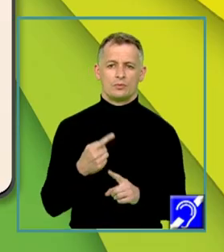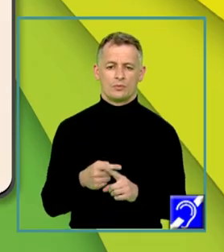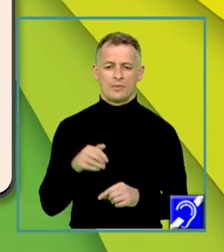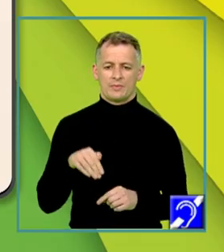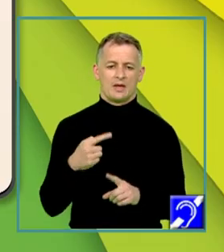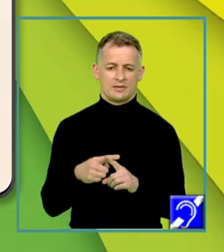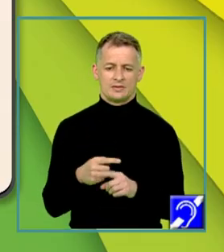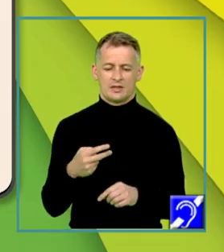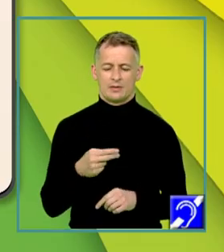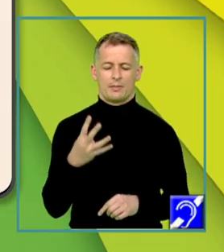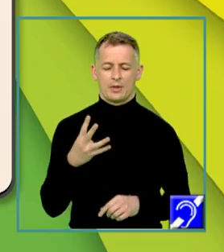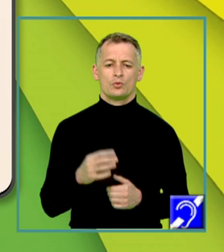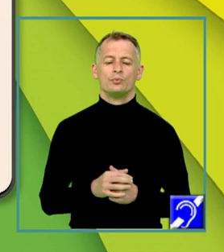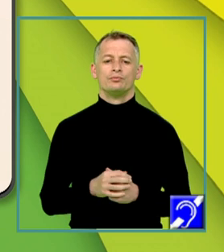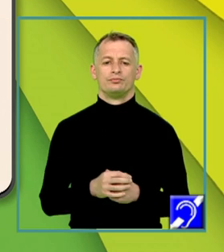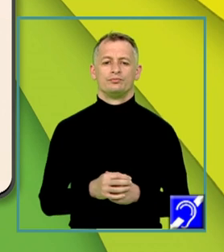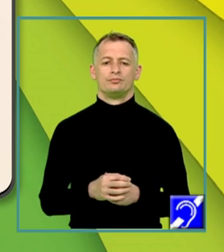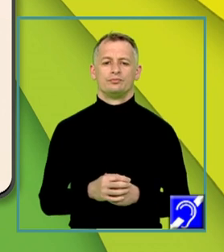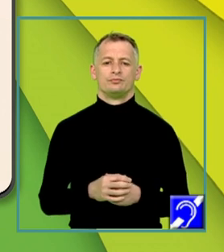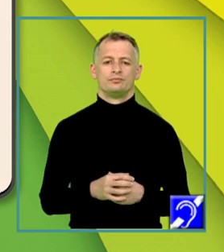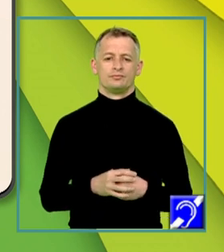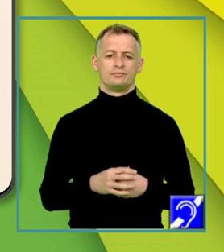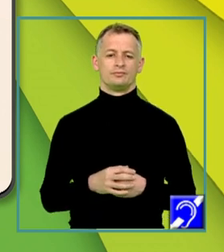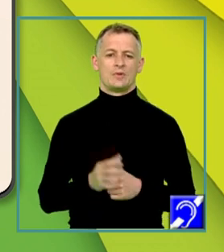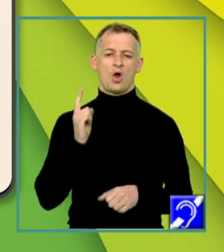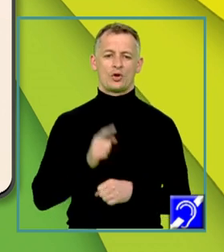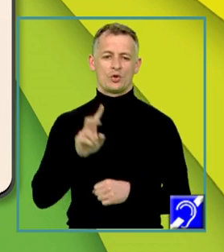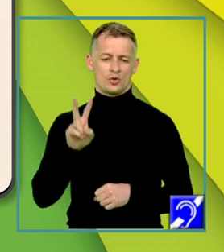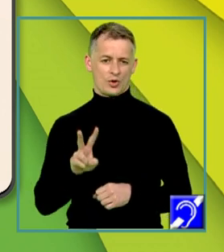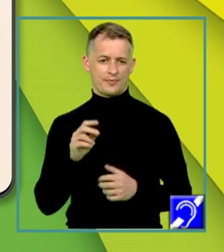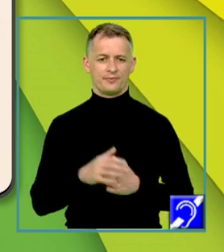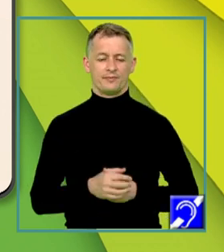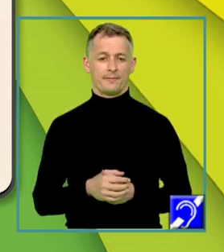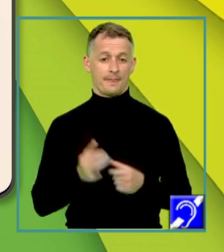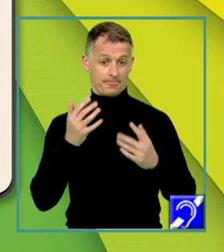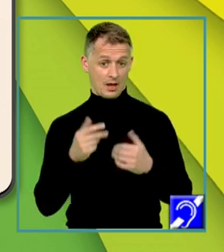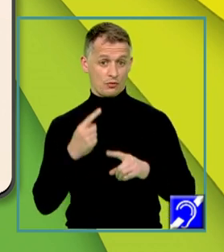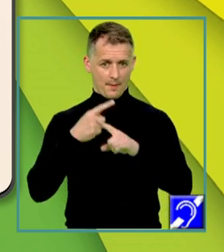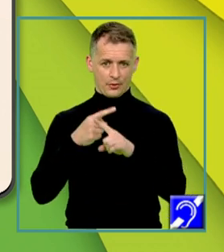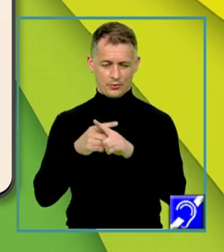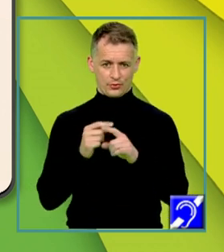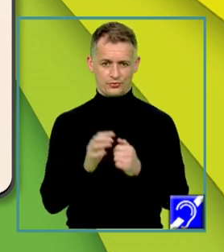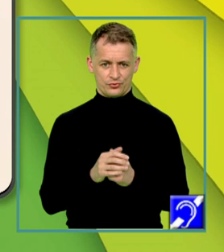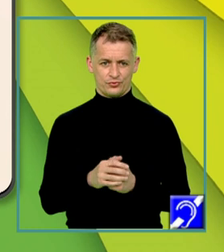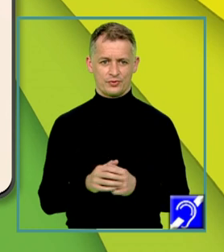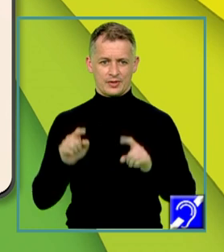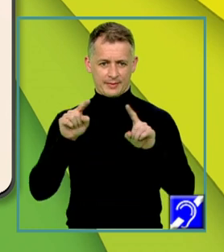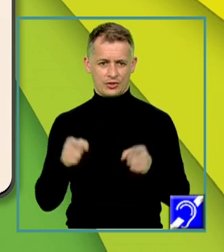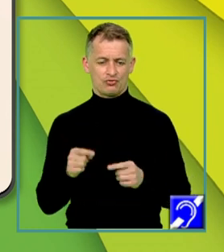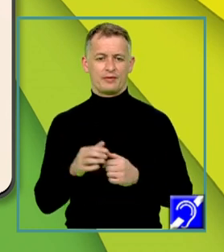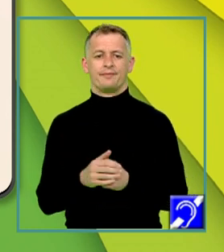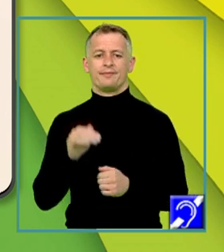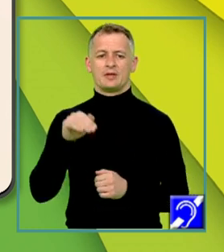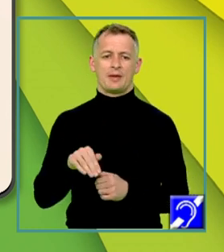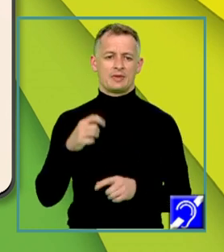cu 4 înmulțit cu matricea unitate de ordinul 2. Calculăm produsul matricial M de X